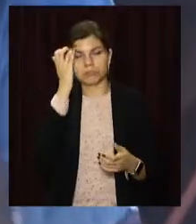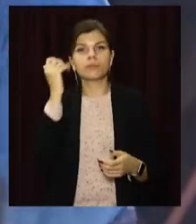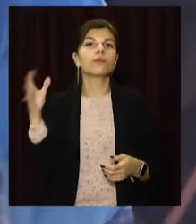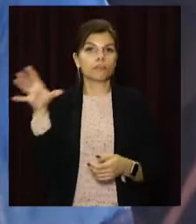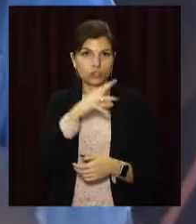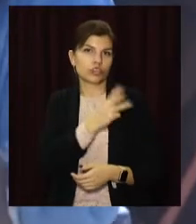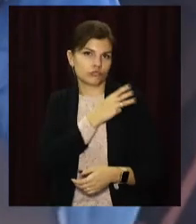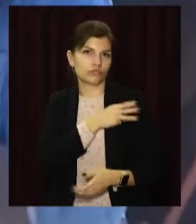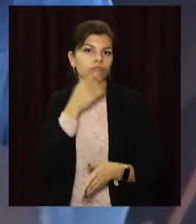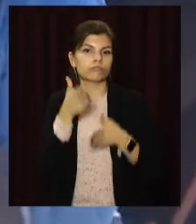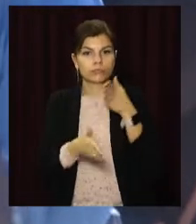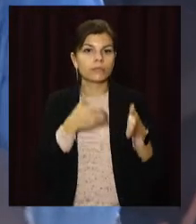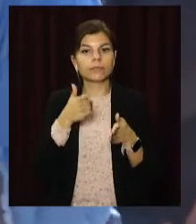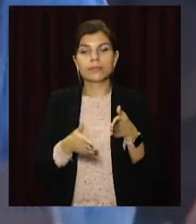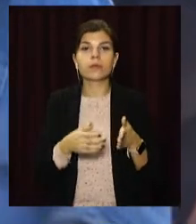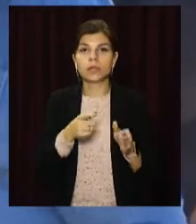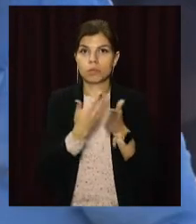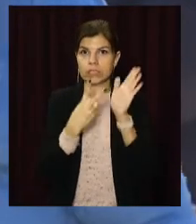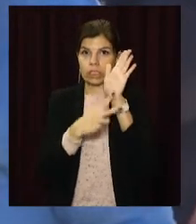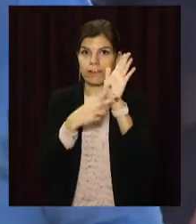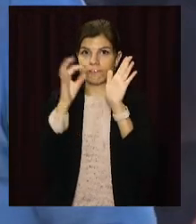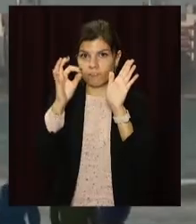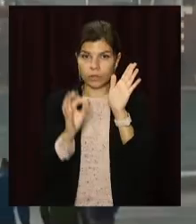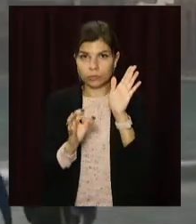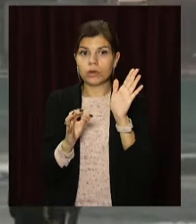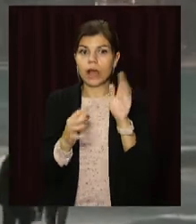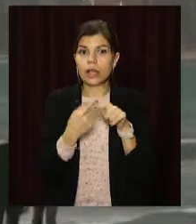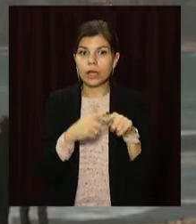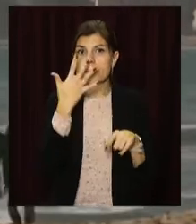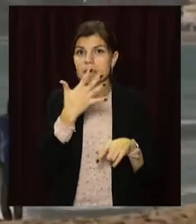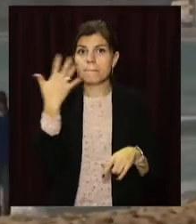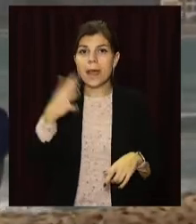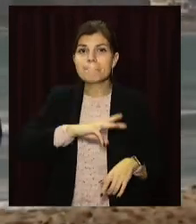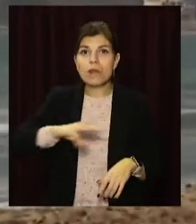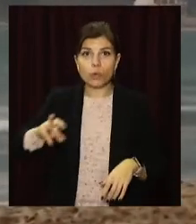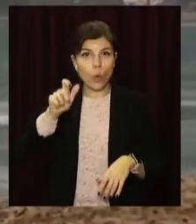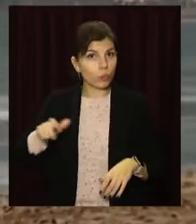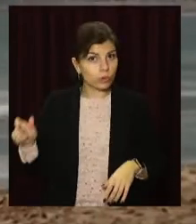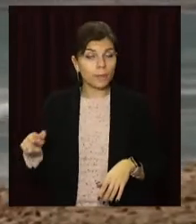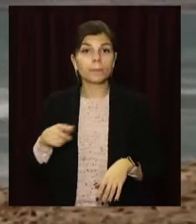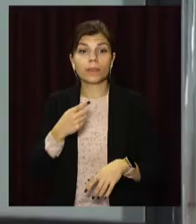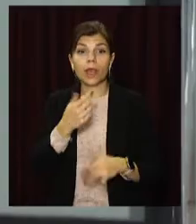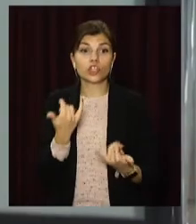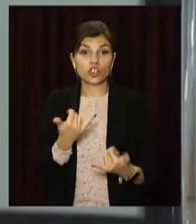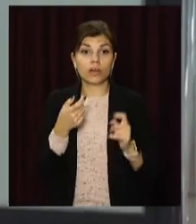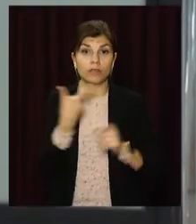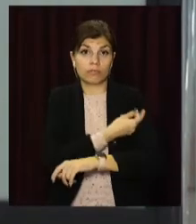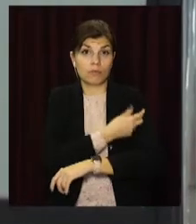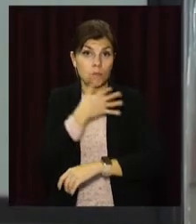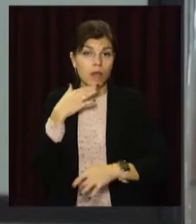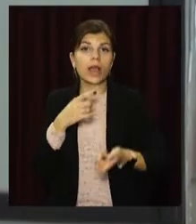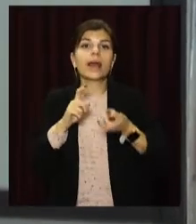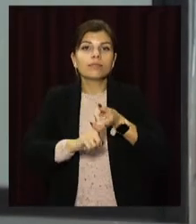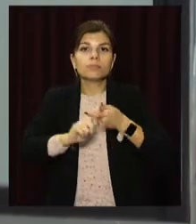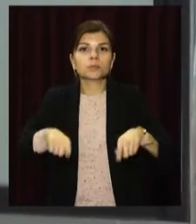практично 70% населення, а це майже 55,5 мільйони людей. Завдяки зниженню темпів зараження цьогоріч